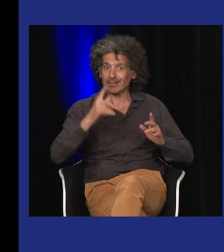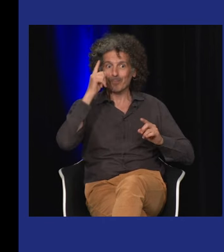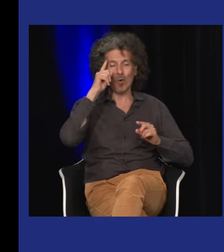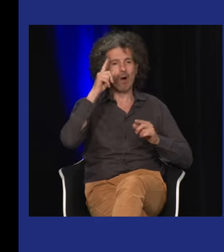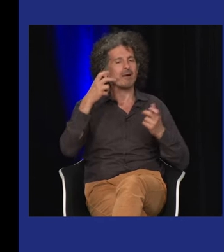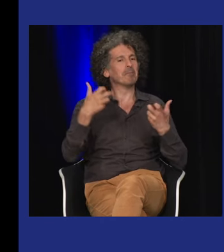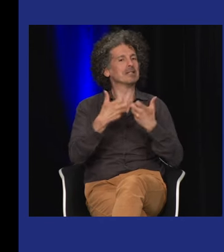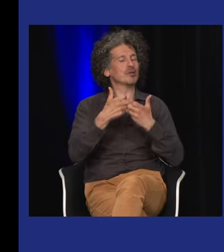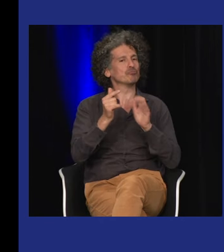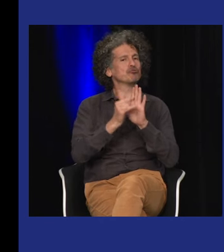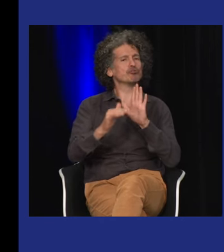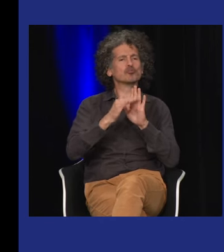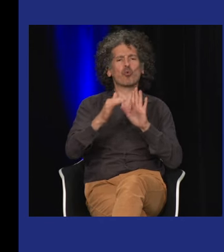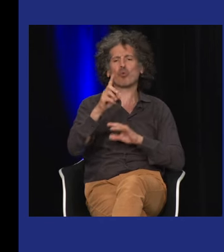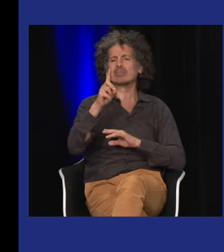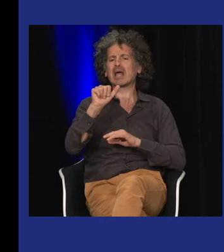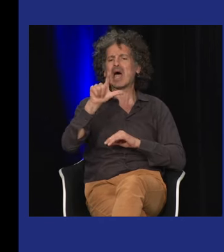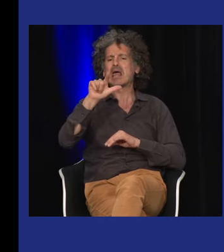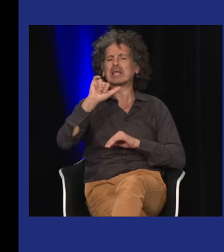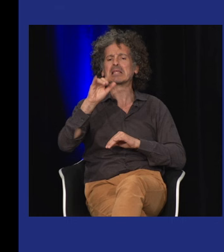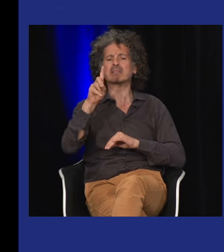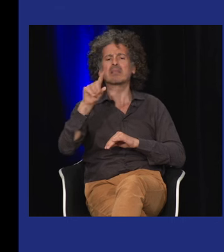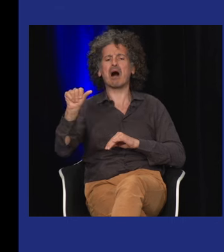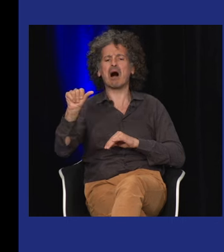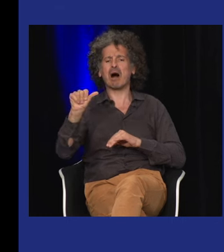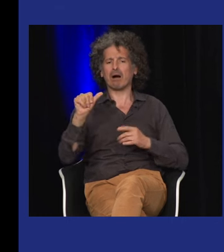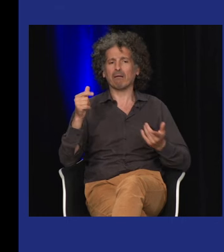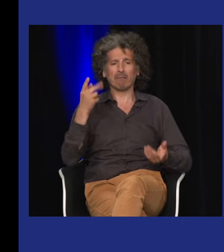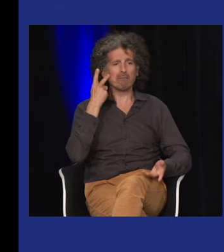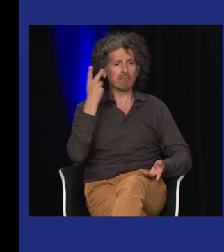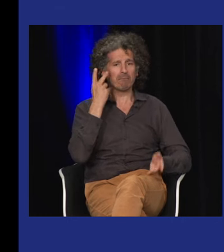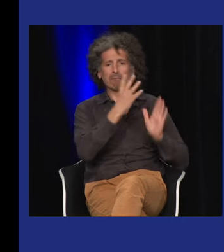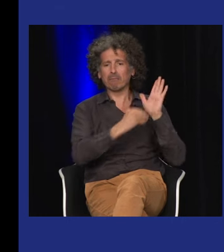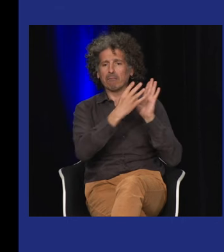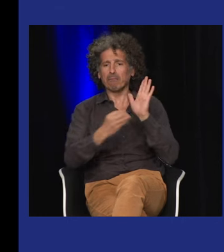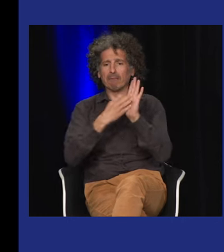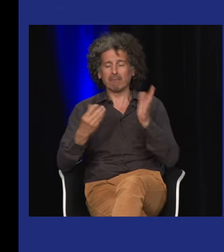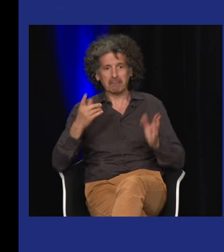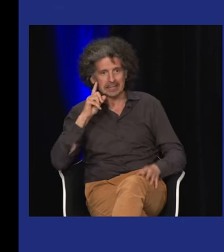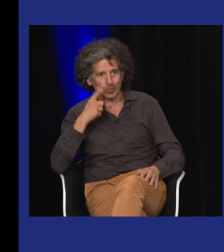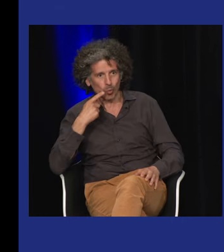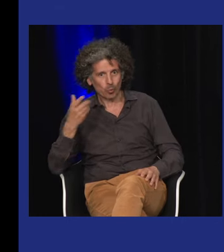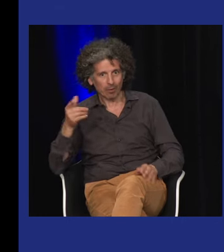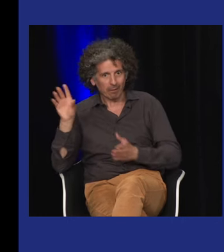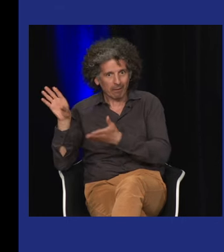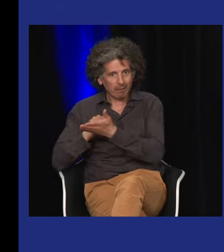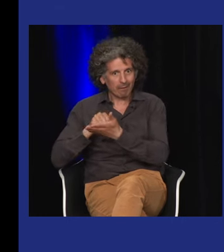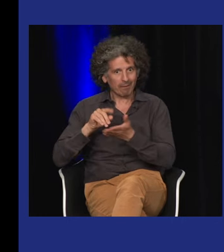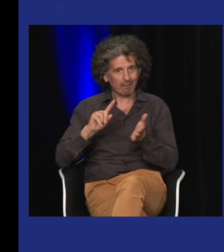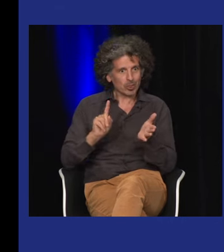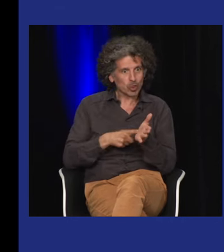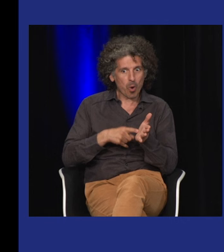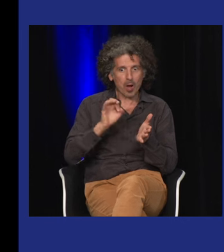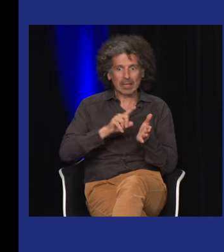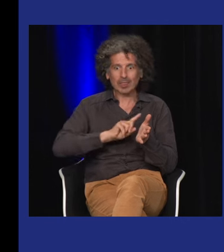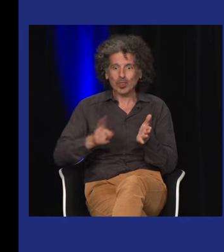reprendre son travail ses signes je pense par exemple à Dalida qui était une entendante célèbre une chanteuse